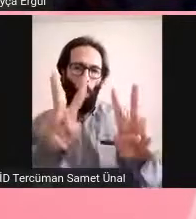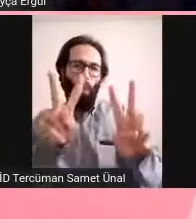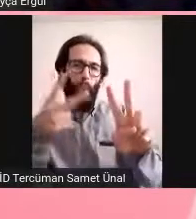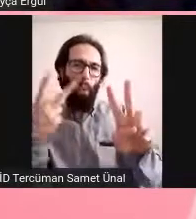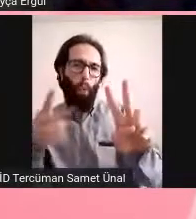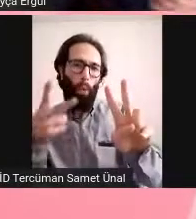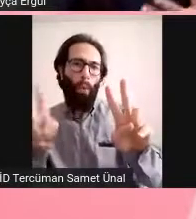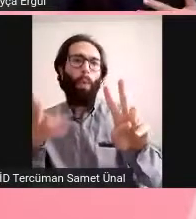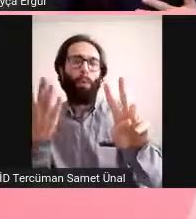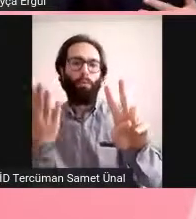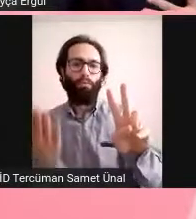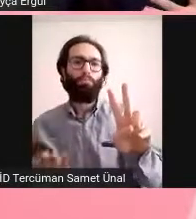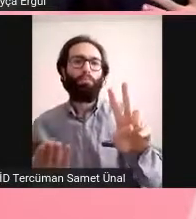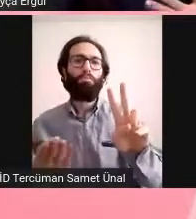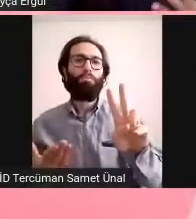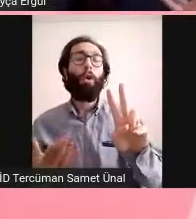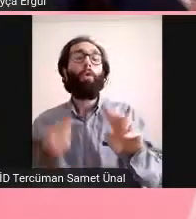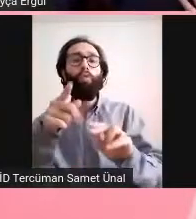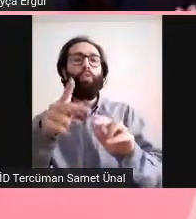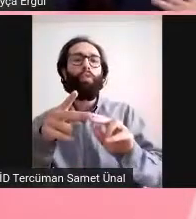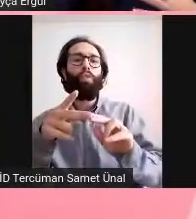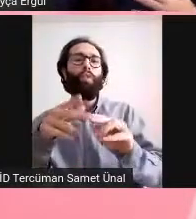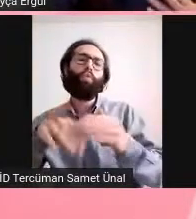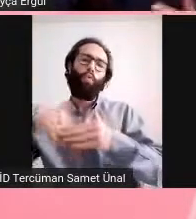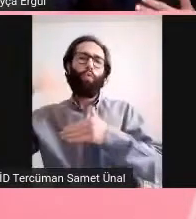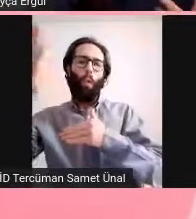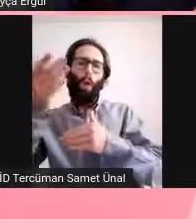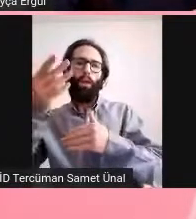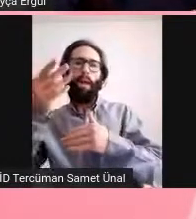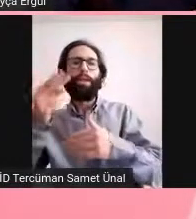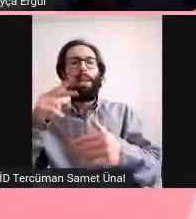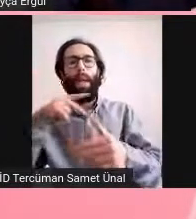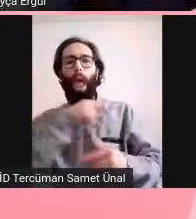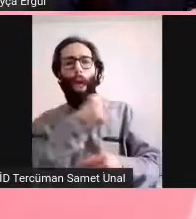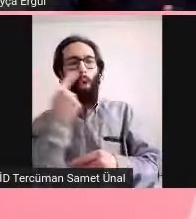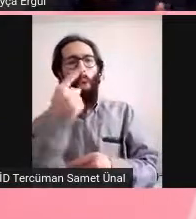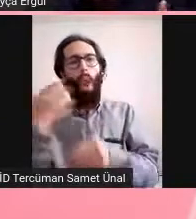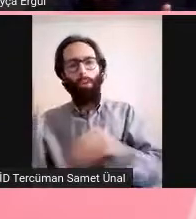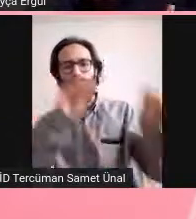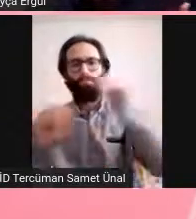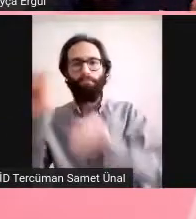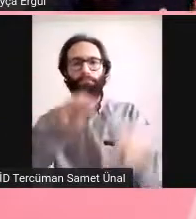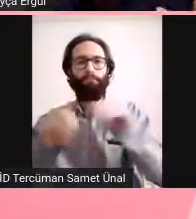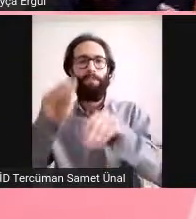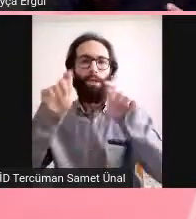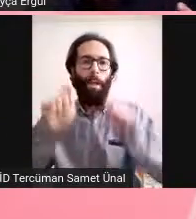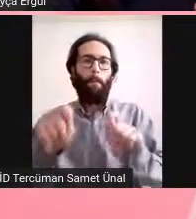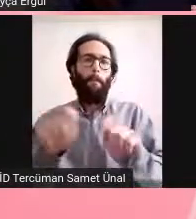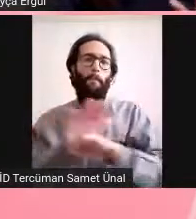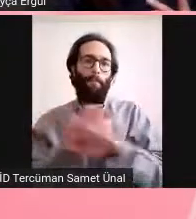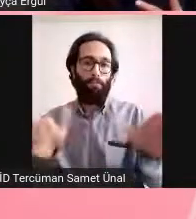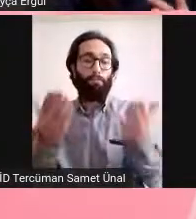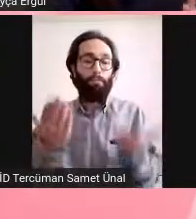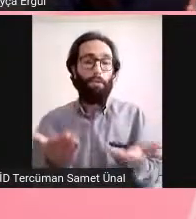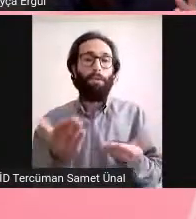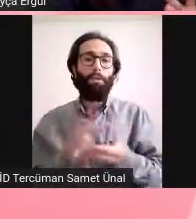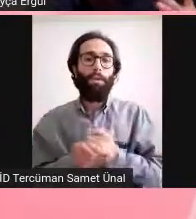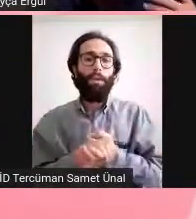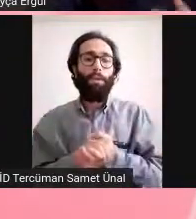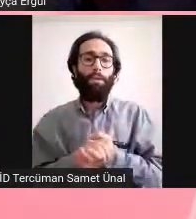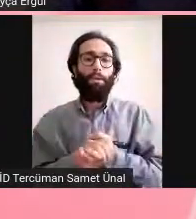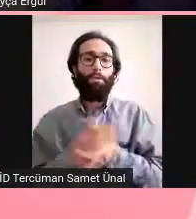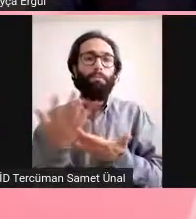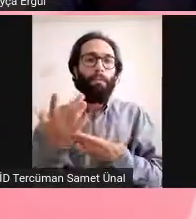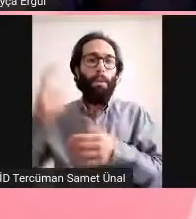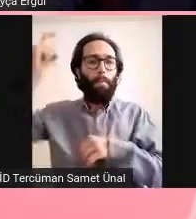Bu sonradan renklendirilmiş tabii ki. Fonksiyonel MRID'e de bir şey var. Daha beyinde